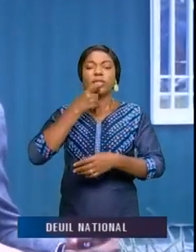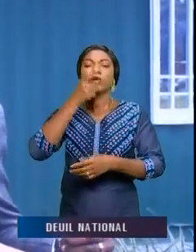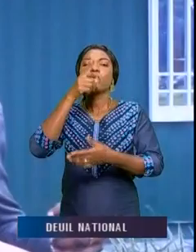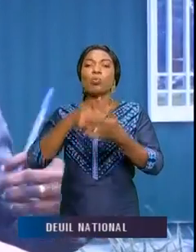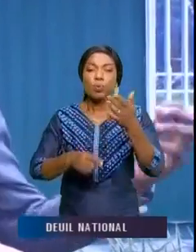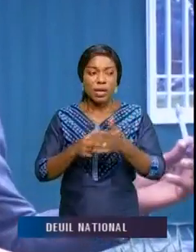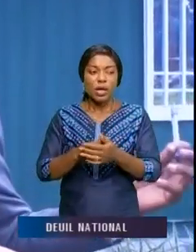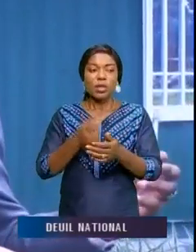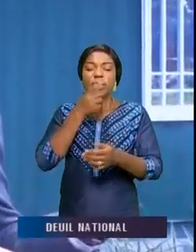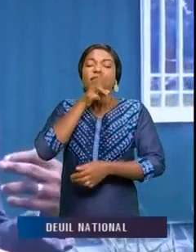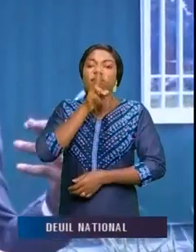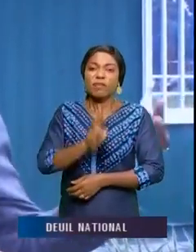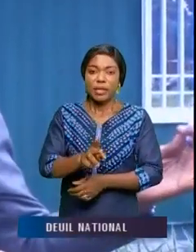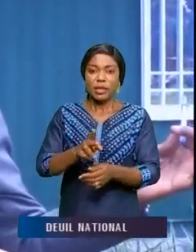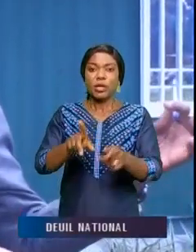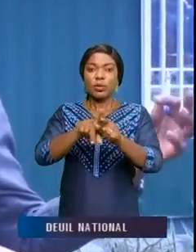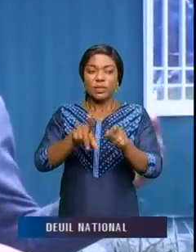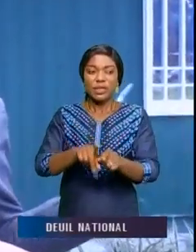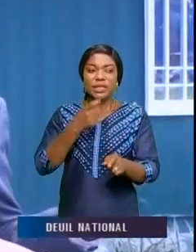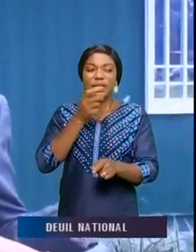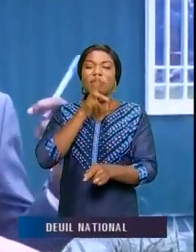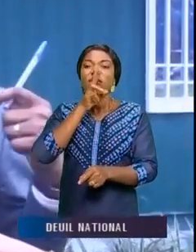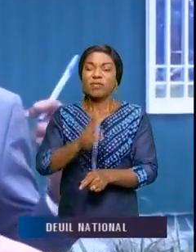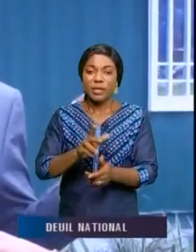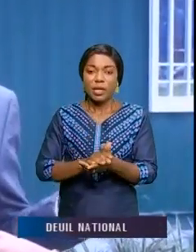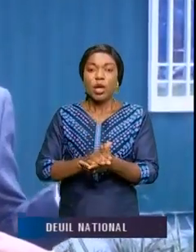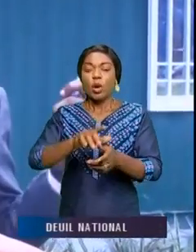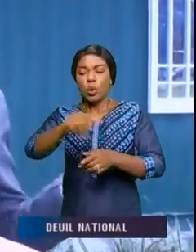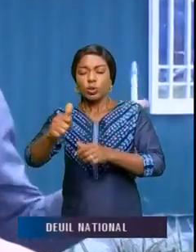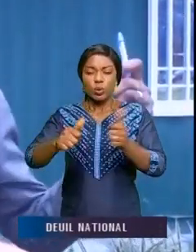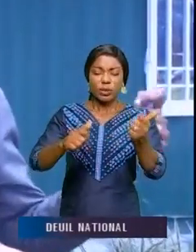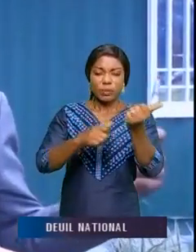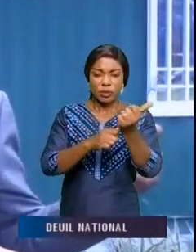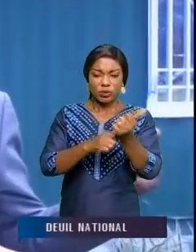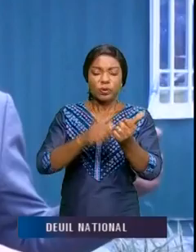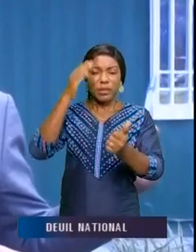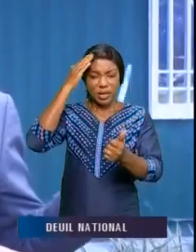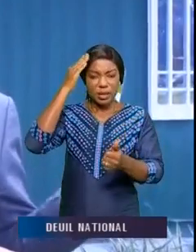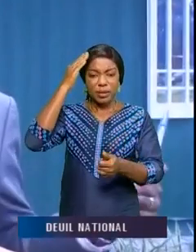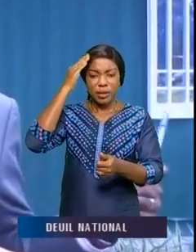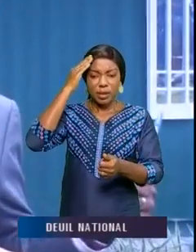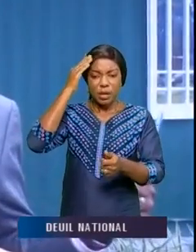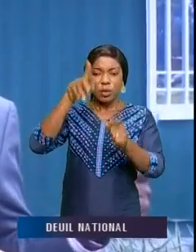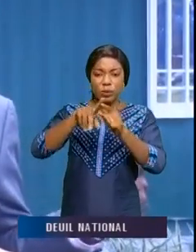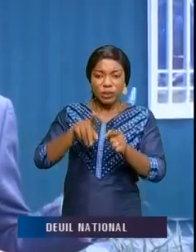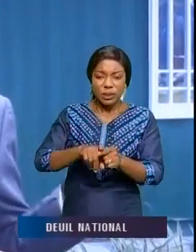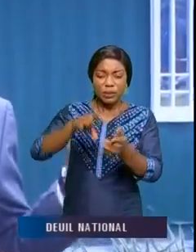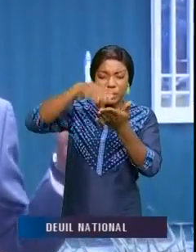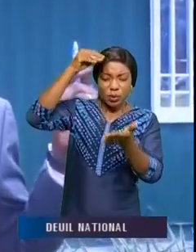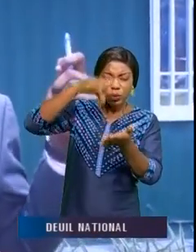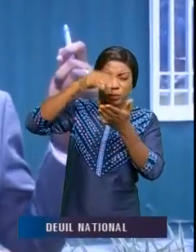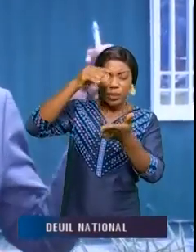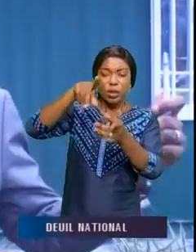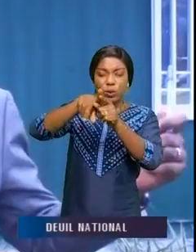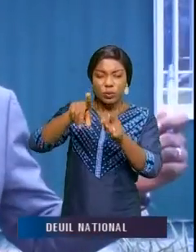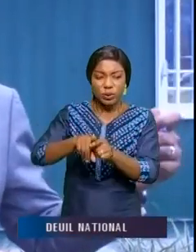façon vraie, de façon directe, afin que les uns et les autres puissent véritablement en tirer des leçons et que